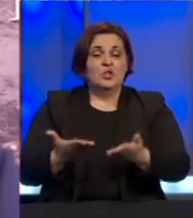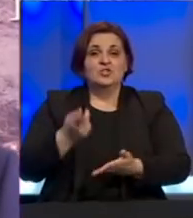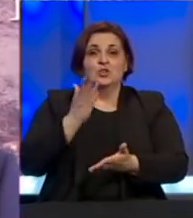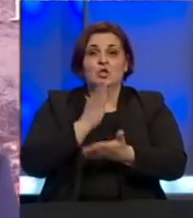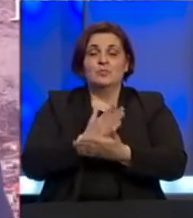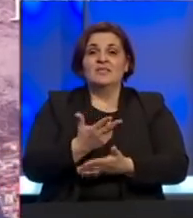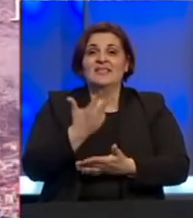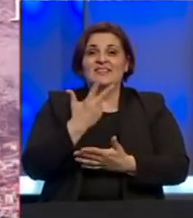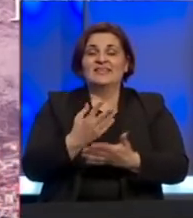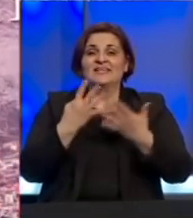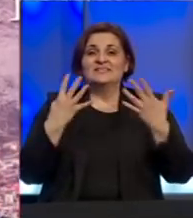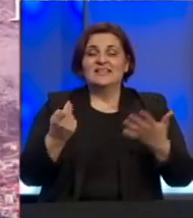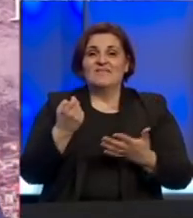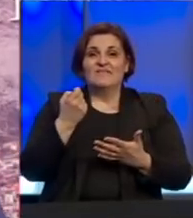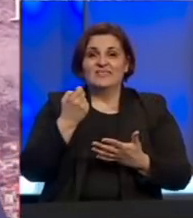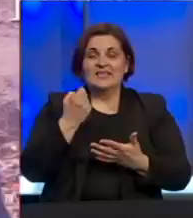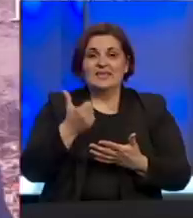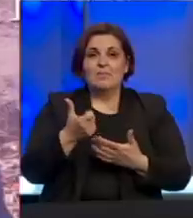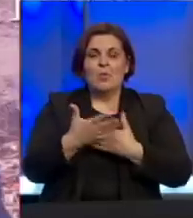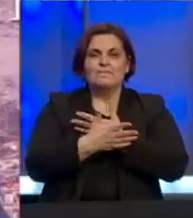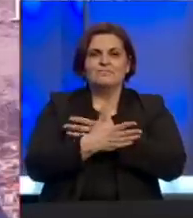39,5 za